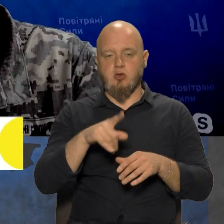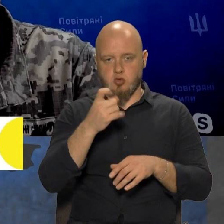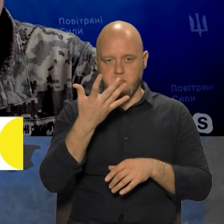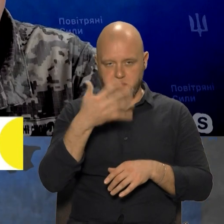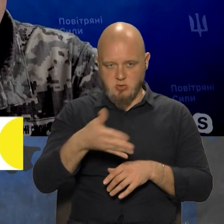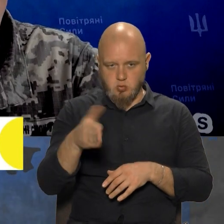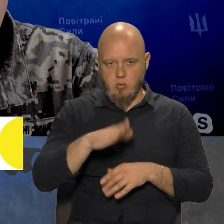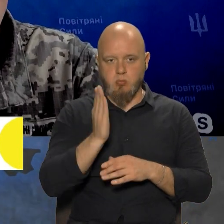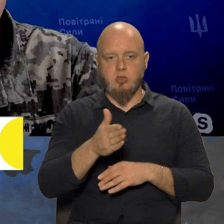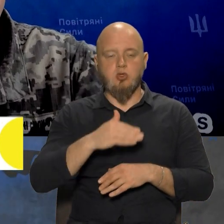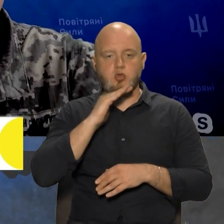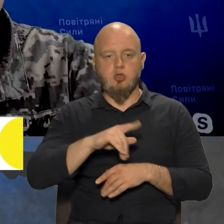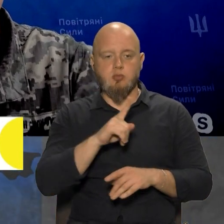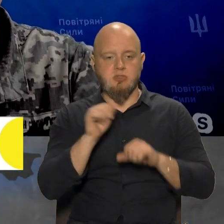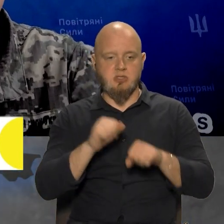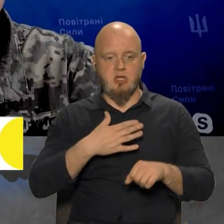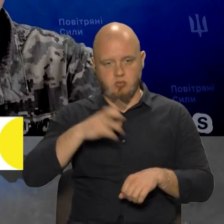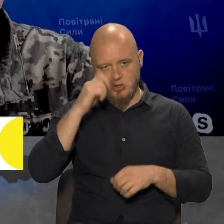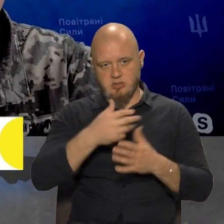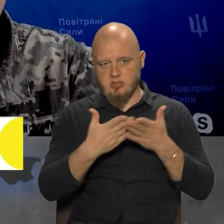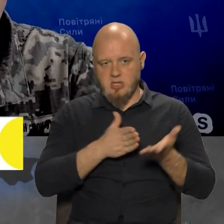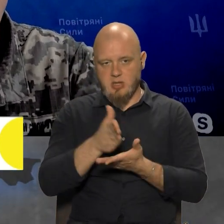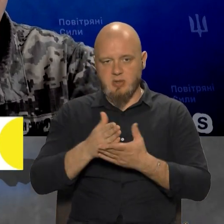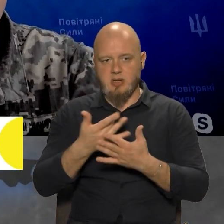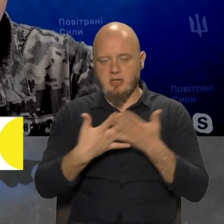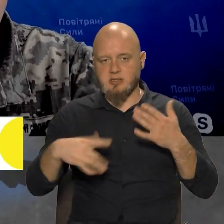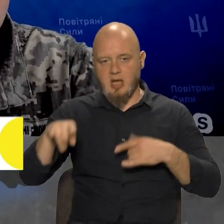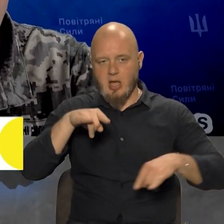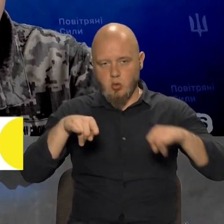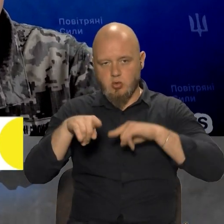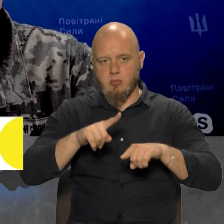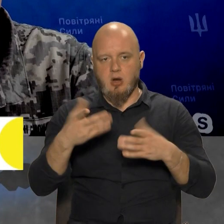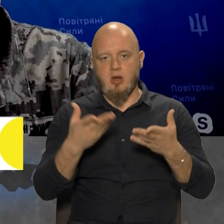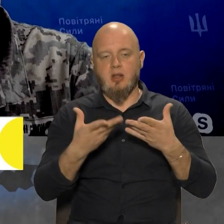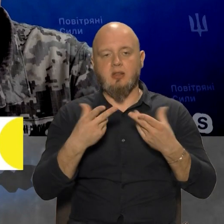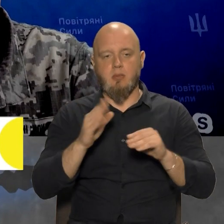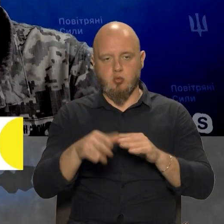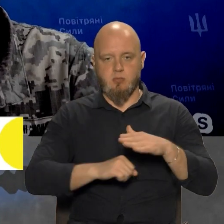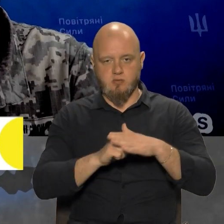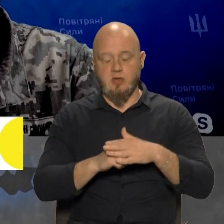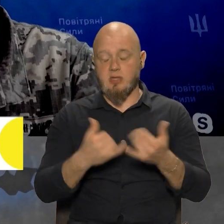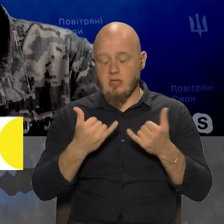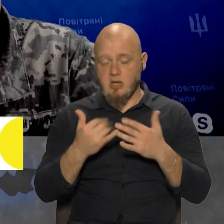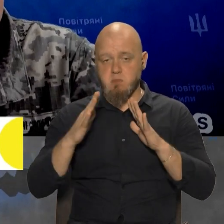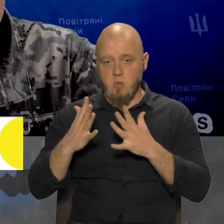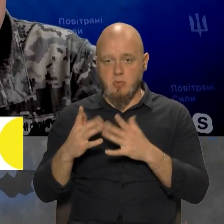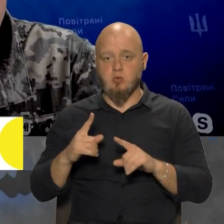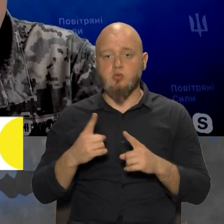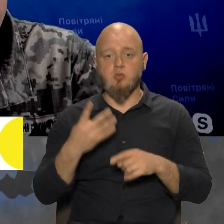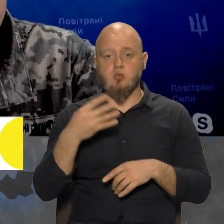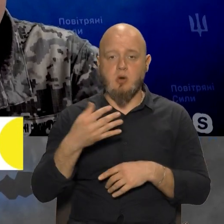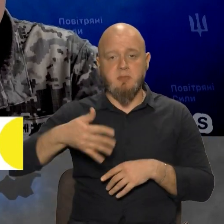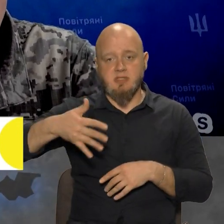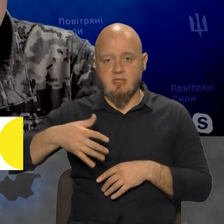захищати нашу країну з різних напрямків, на різних оперативних аеродромах, що будуть безватися. На даний момент, чому «Ф-40